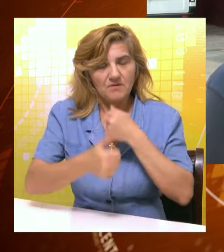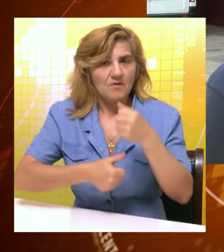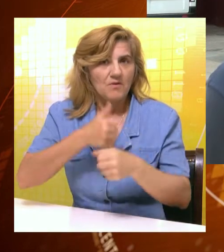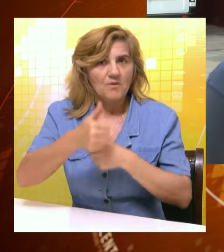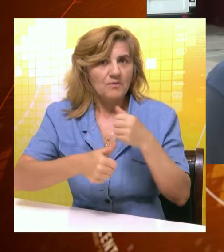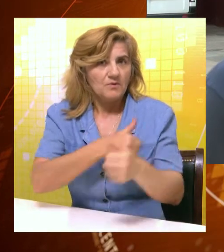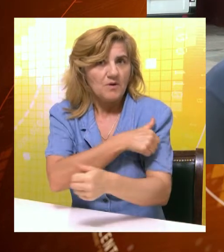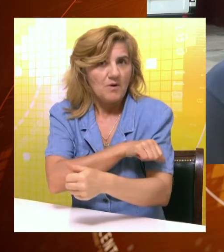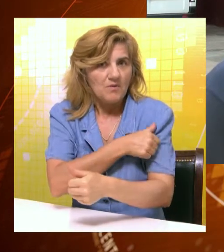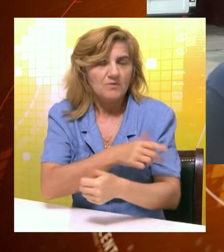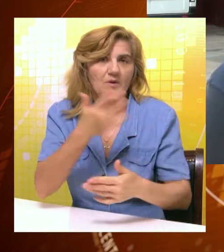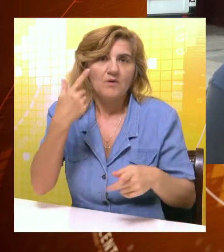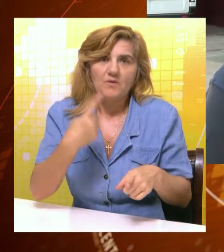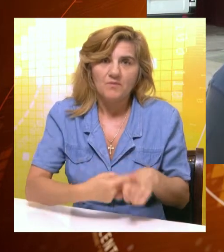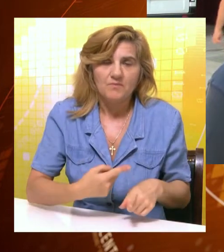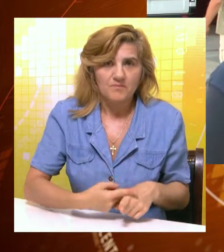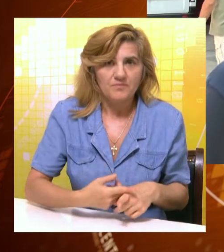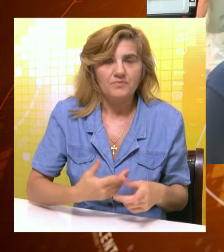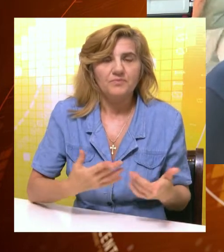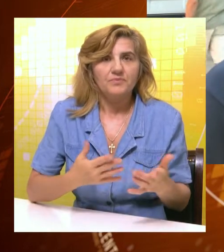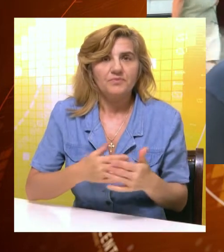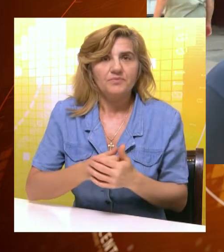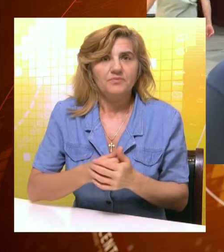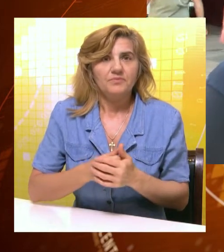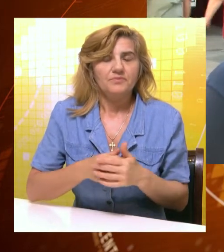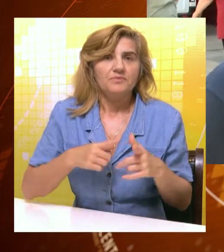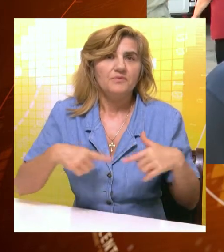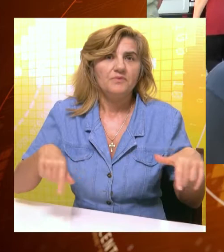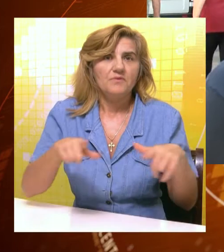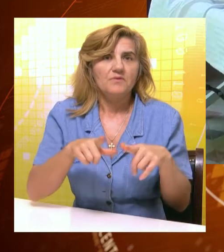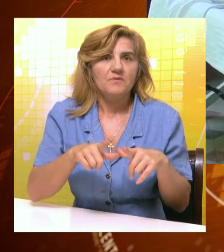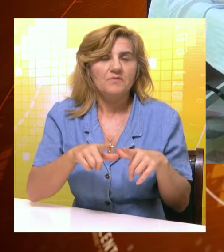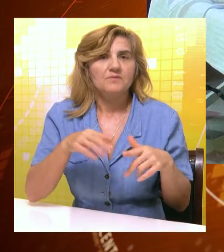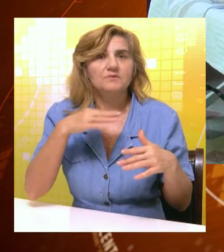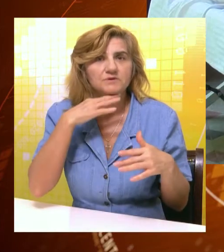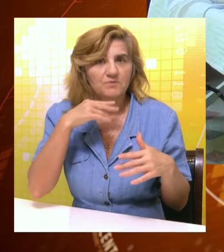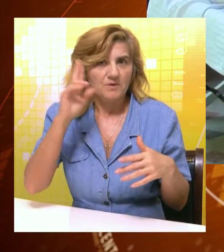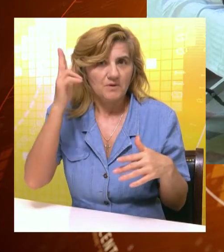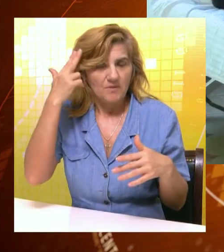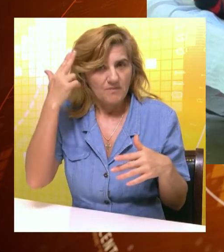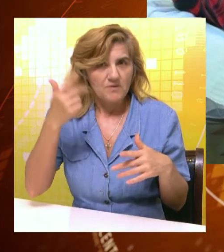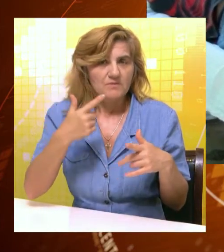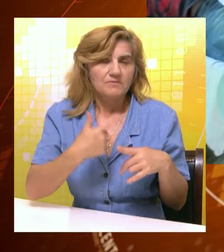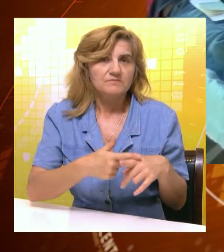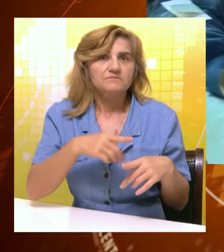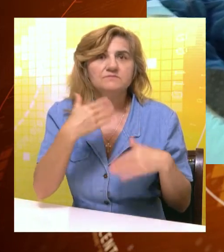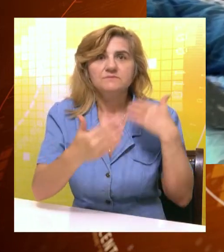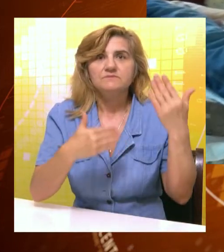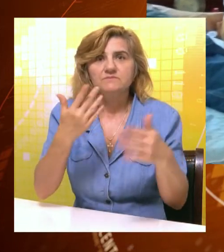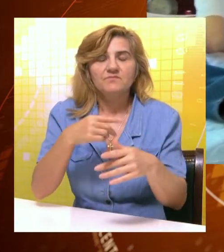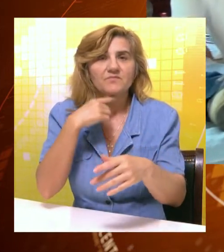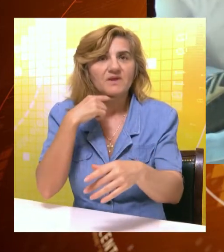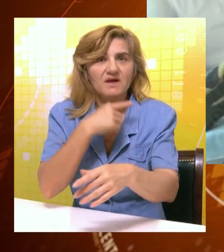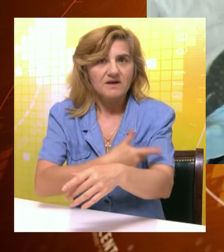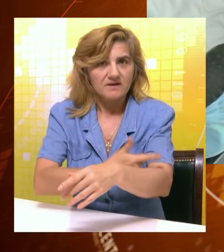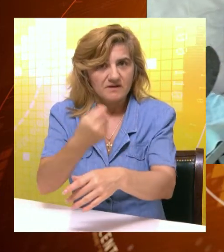se na desetine akcija dobrovoljnog davanja krvi po planu uvek za tu godinu. Humana subota je akcija dobrovoljnog davanja krvi